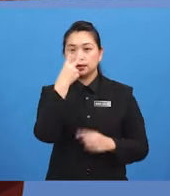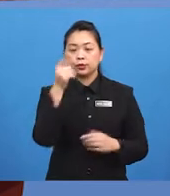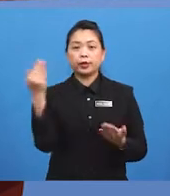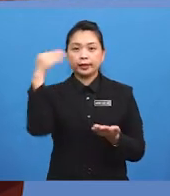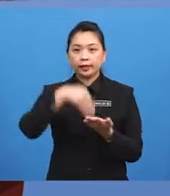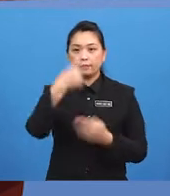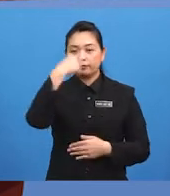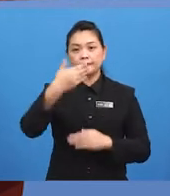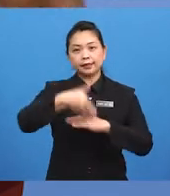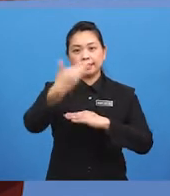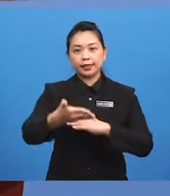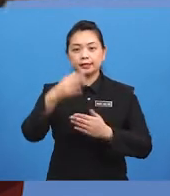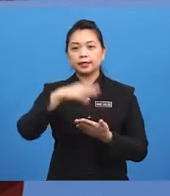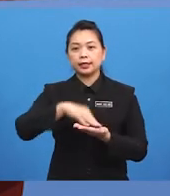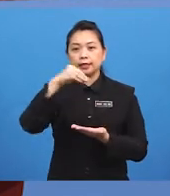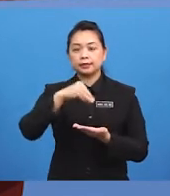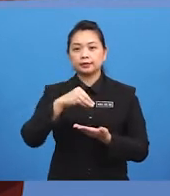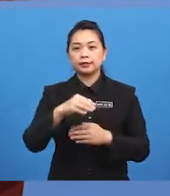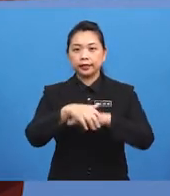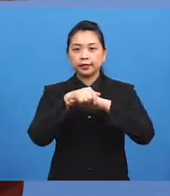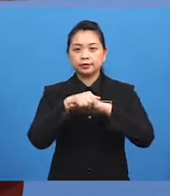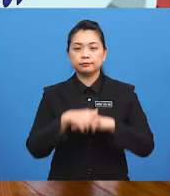again for another session of English